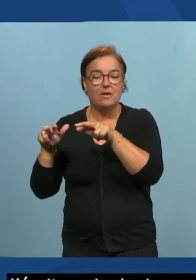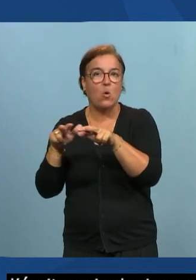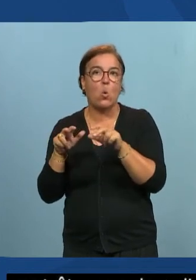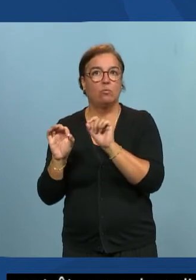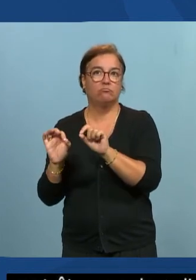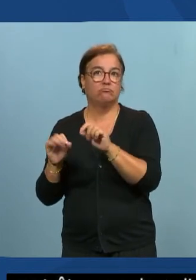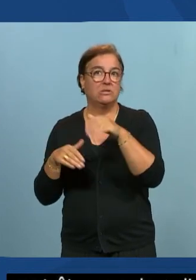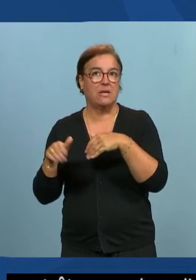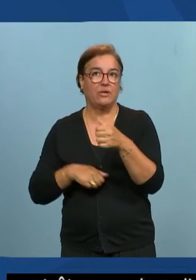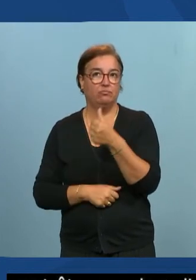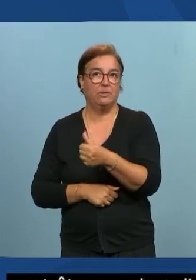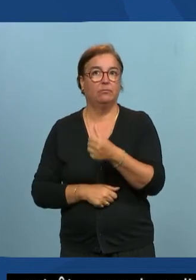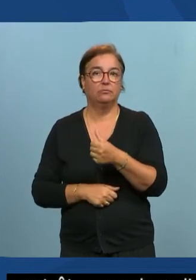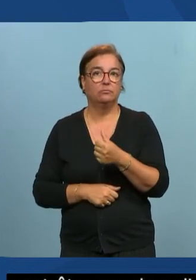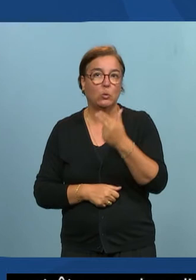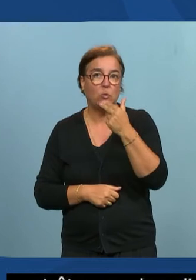très utilisé